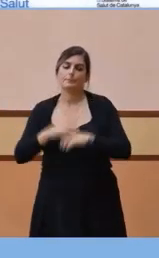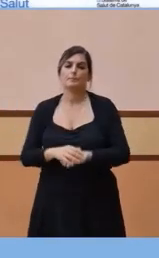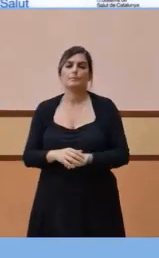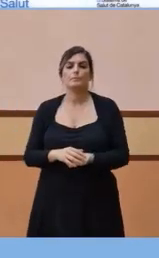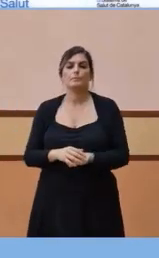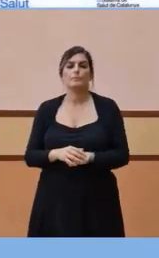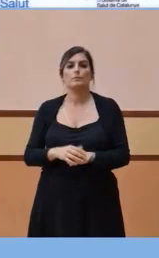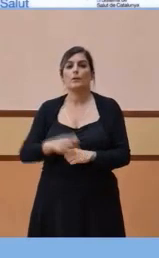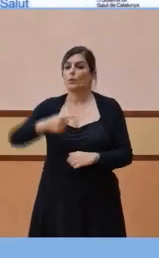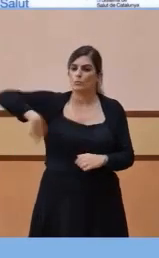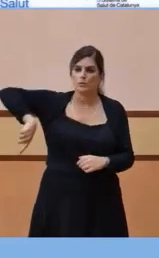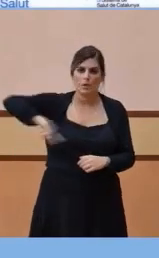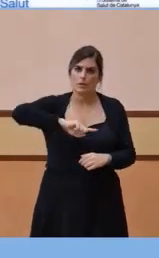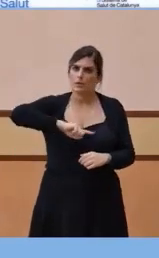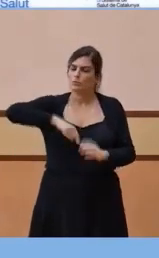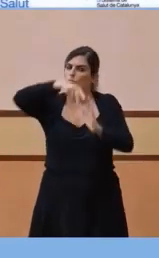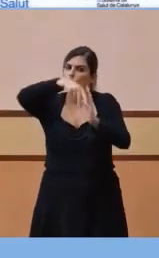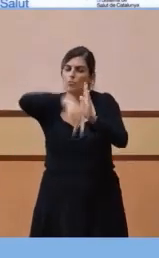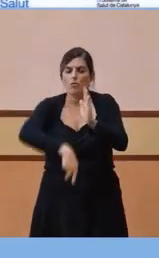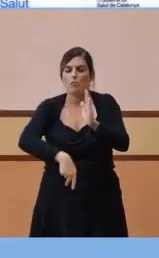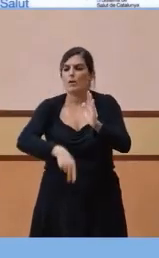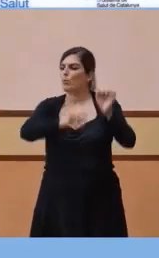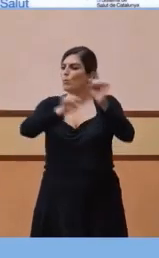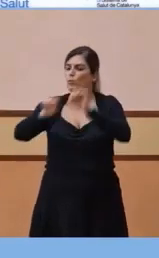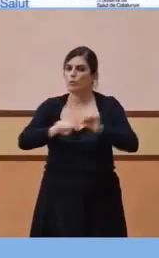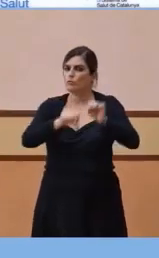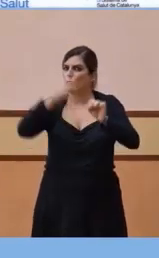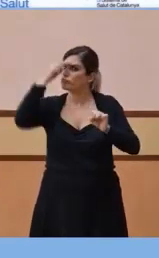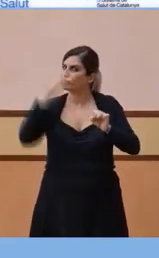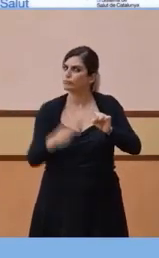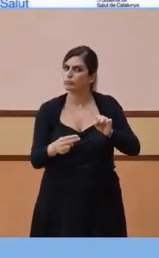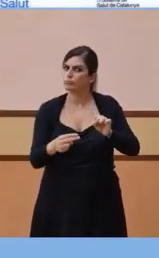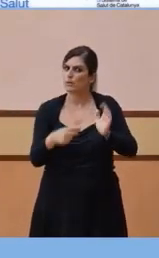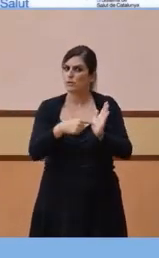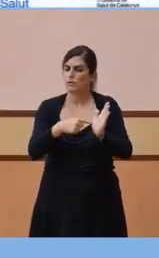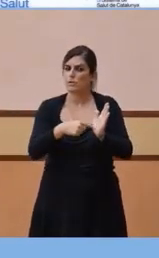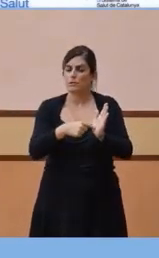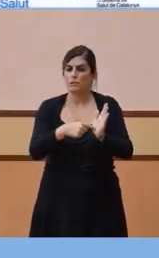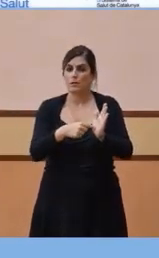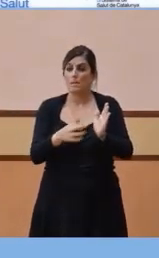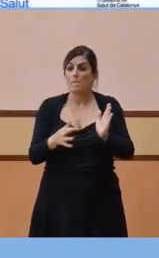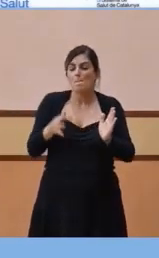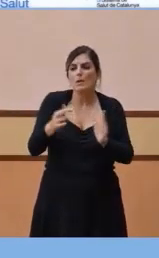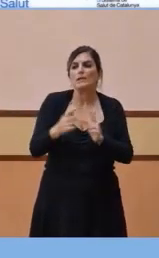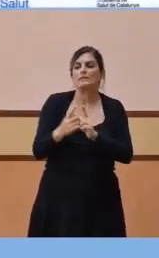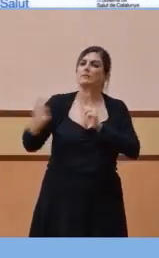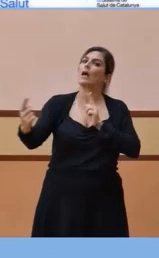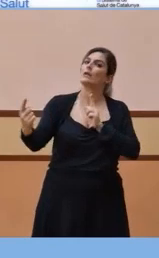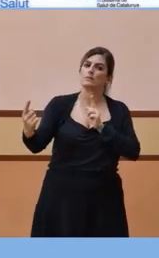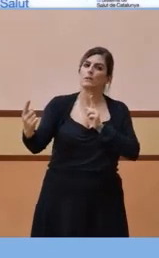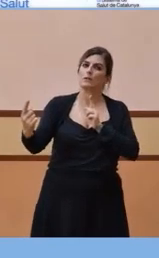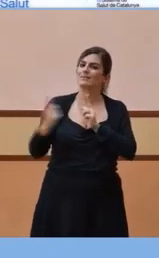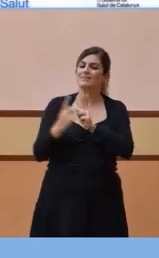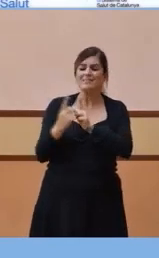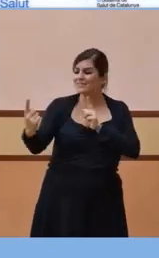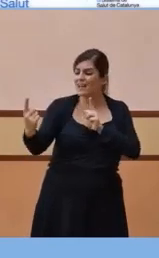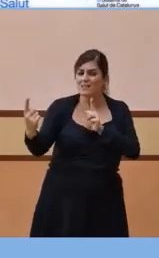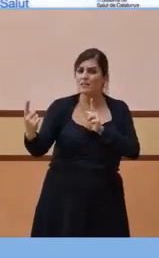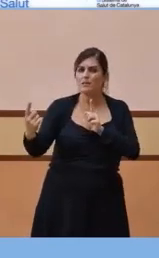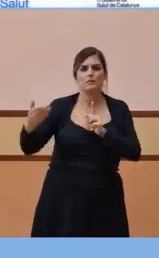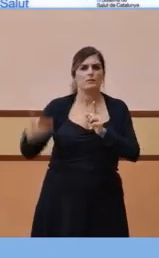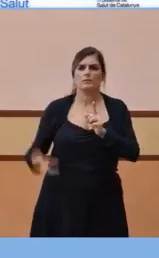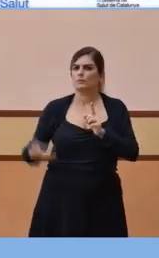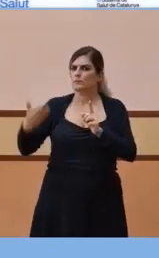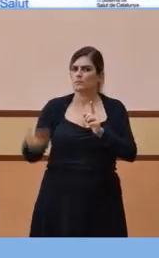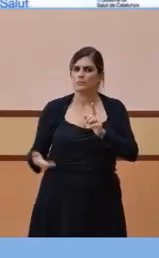hem de demanar que es compleixin les mesures de protecció i mantenir les distàncies, la distància és clau, la